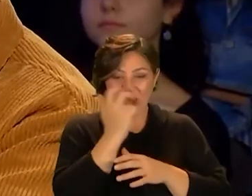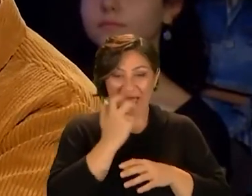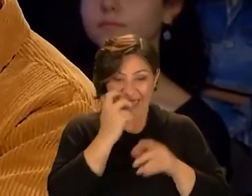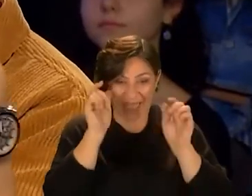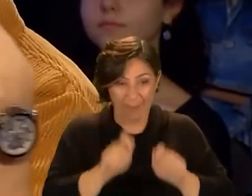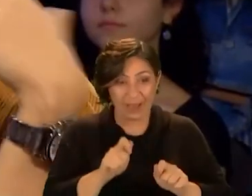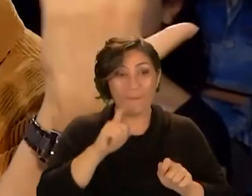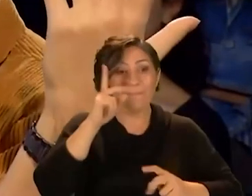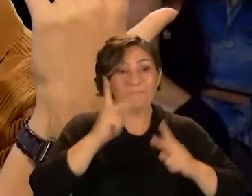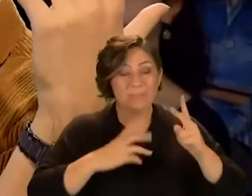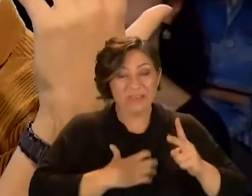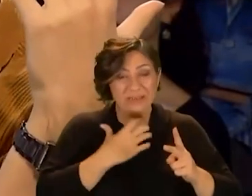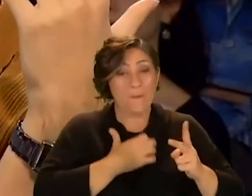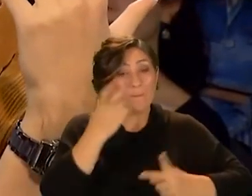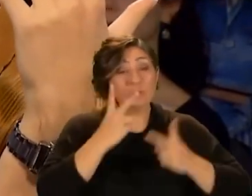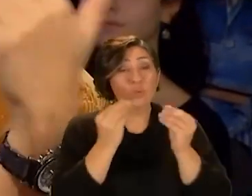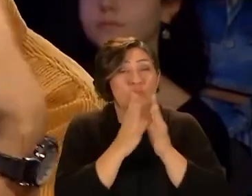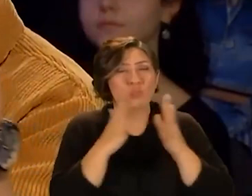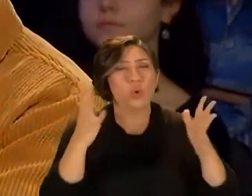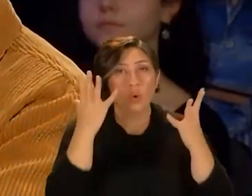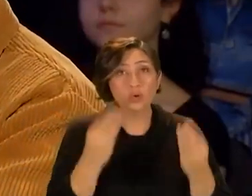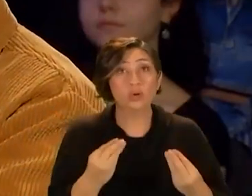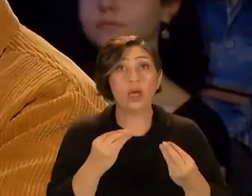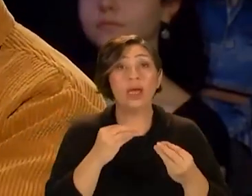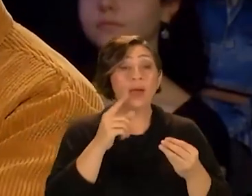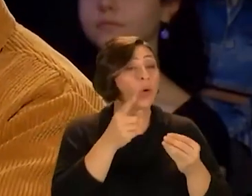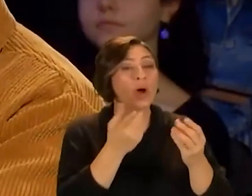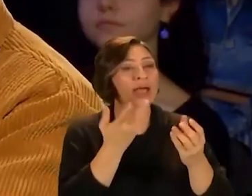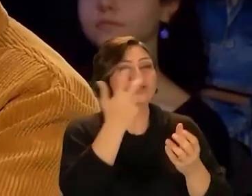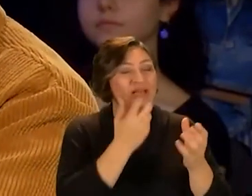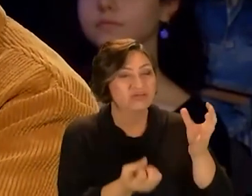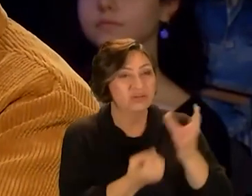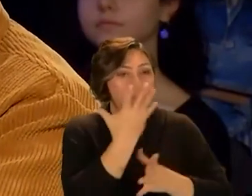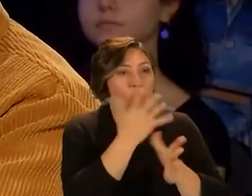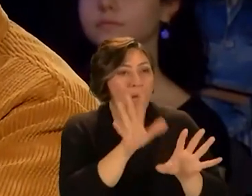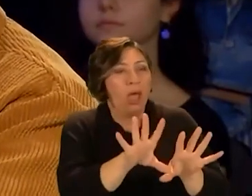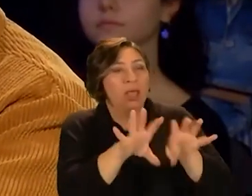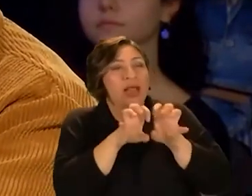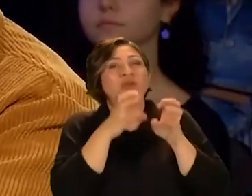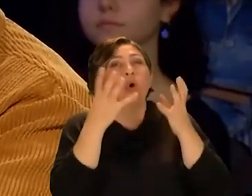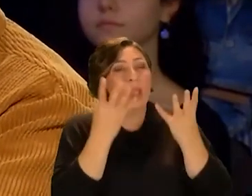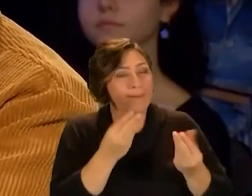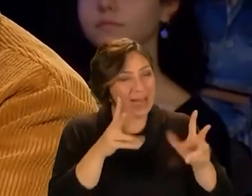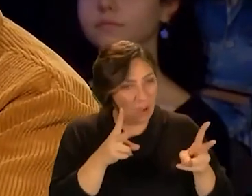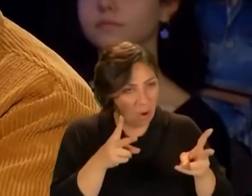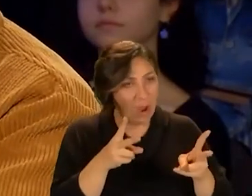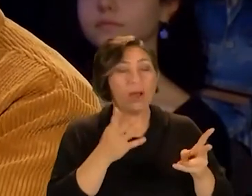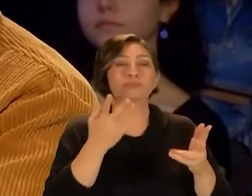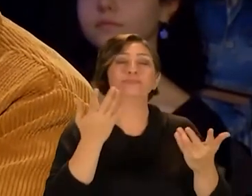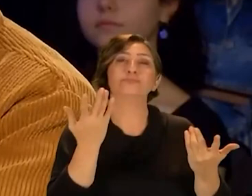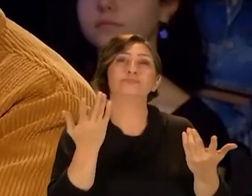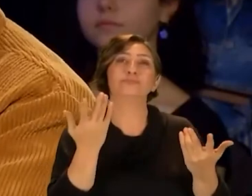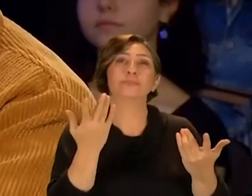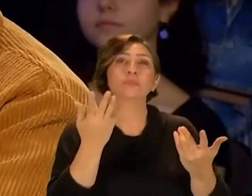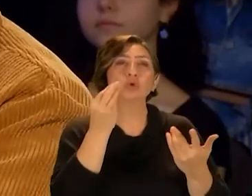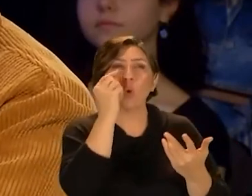çile bazen çok büyük olduğunda ortaya çıkan ürün de çok etkileyici olabiliyor o oranda Yani